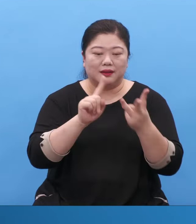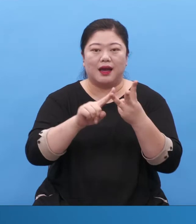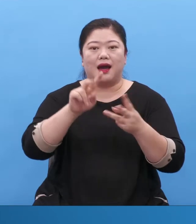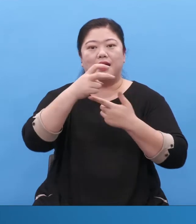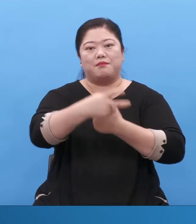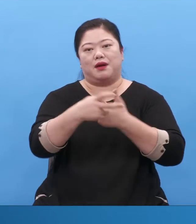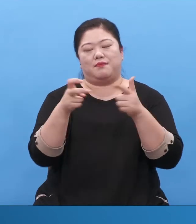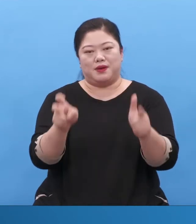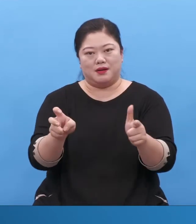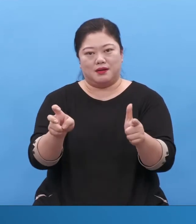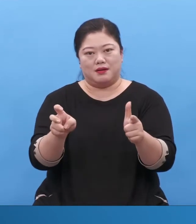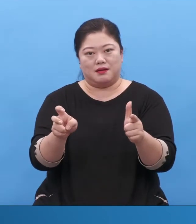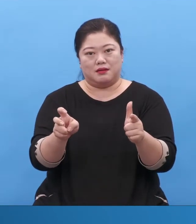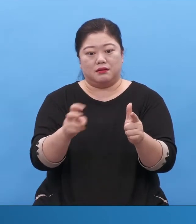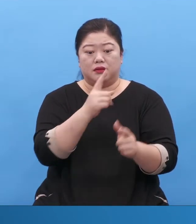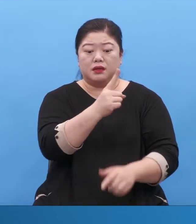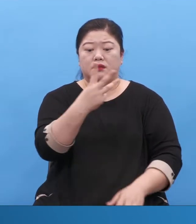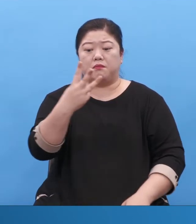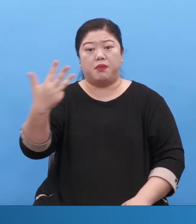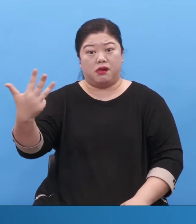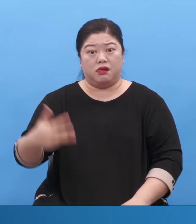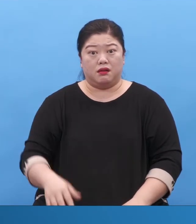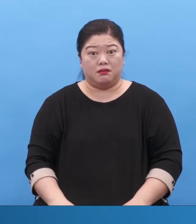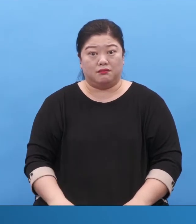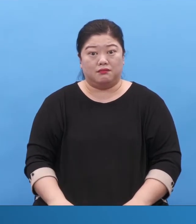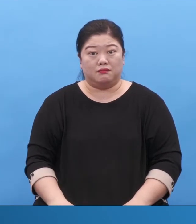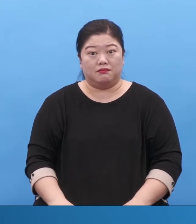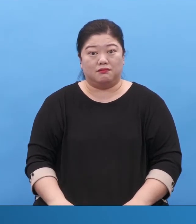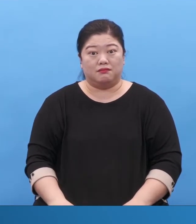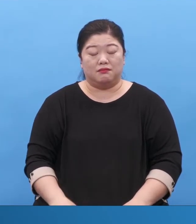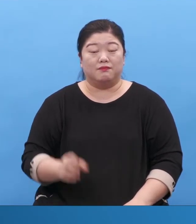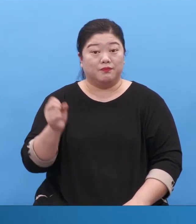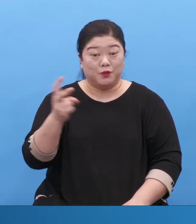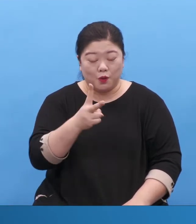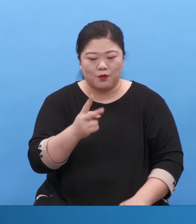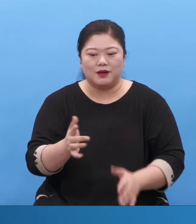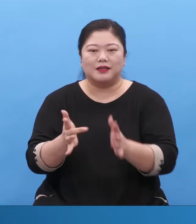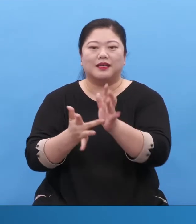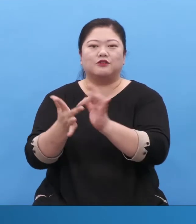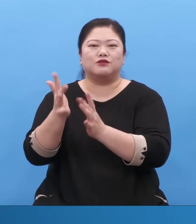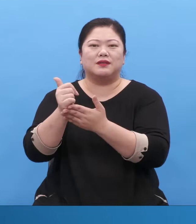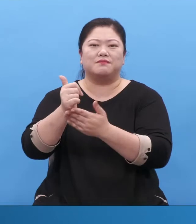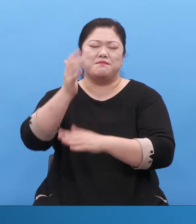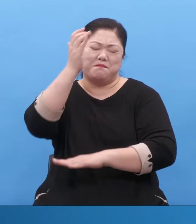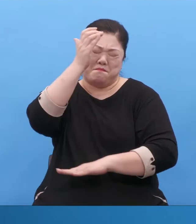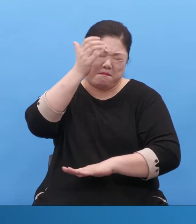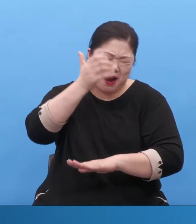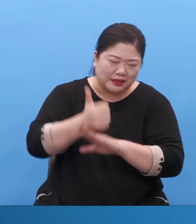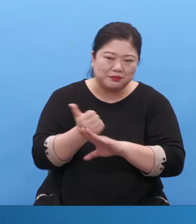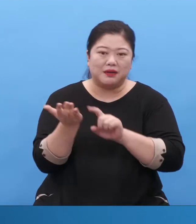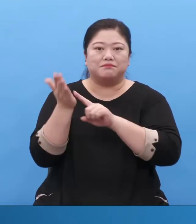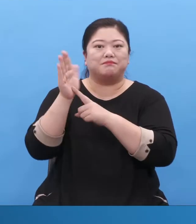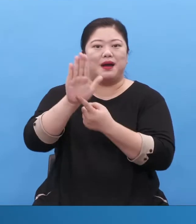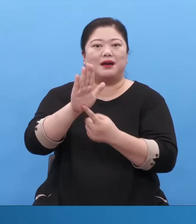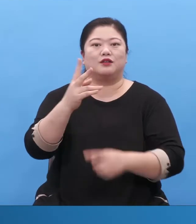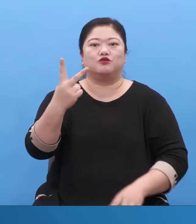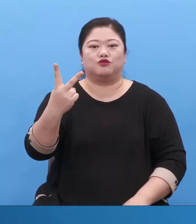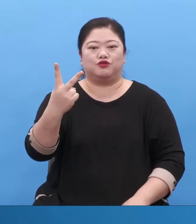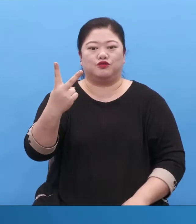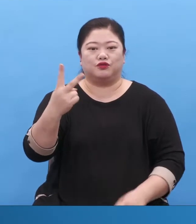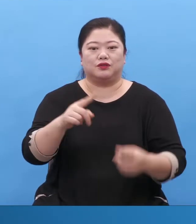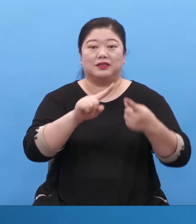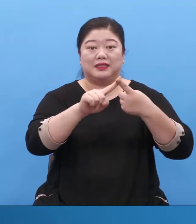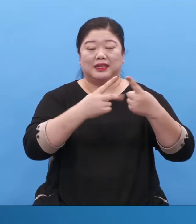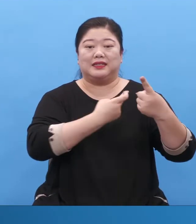그리고 뭡니까? 예수님이 마지막으로 해놓은 두 가지가 있어요. 열두